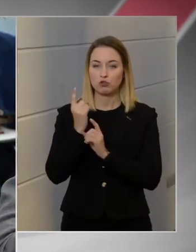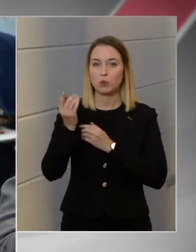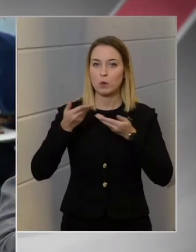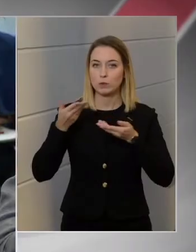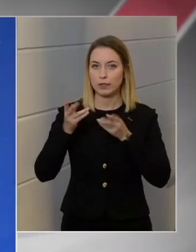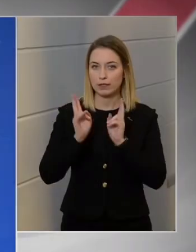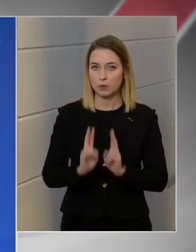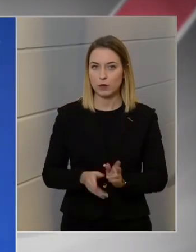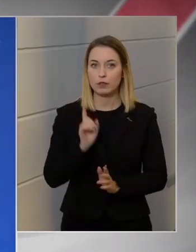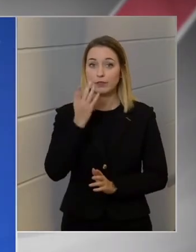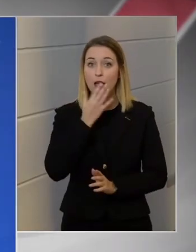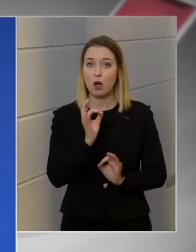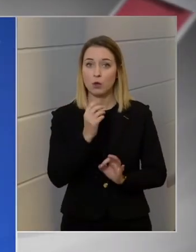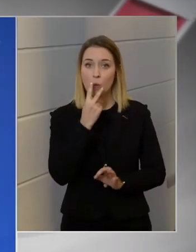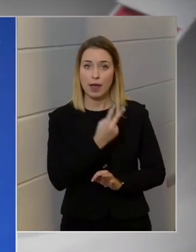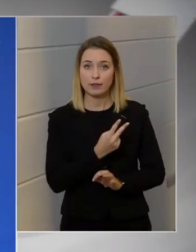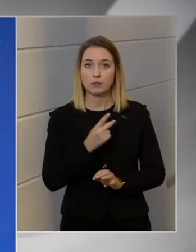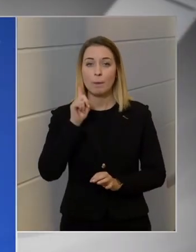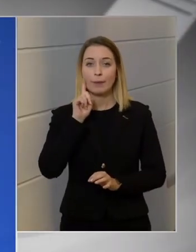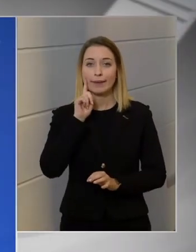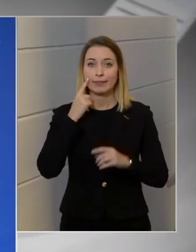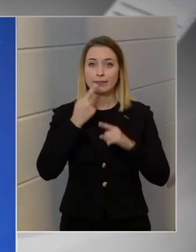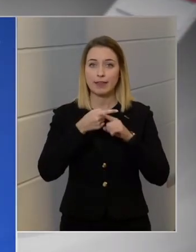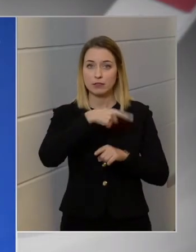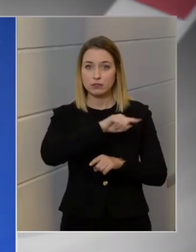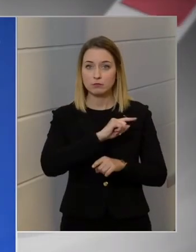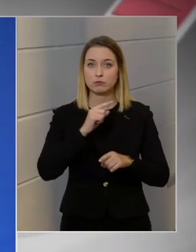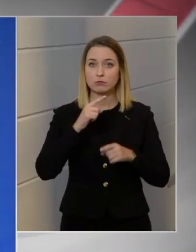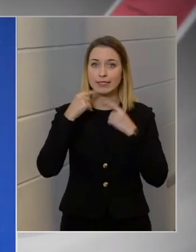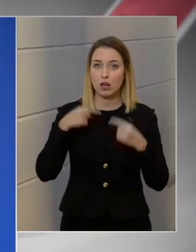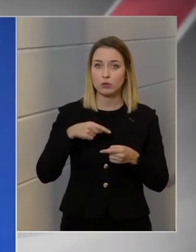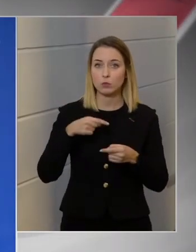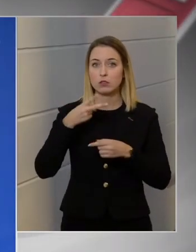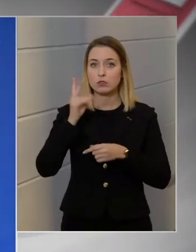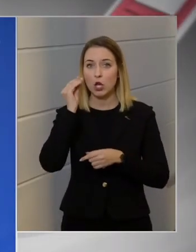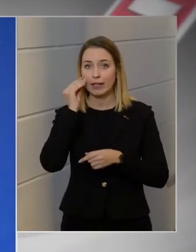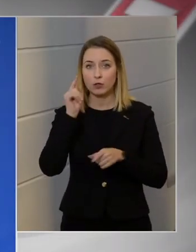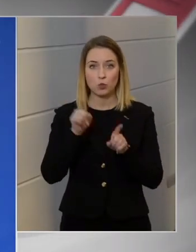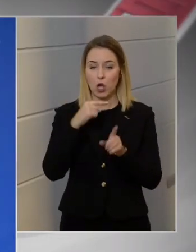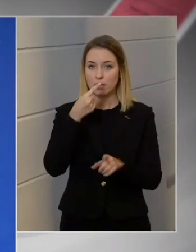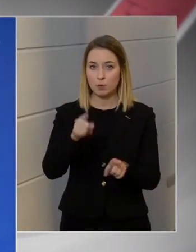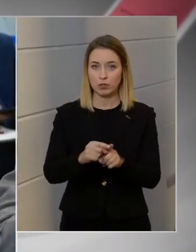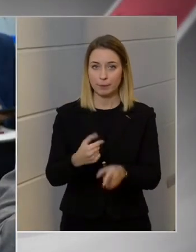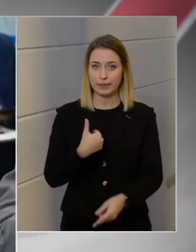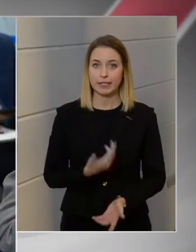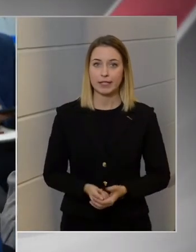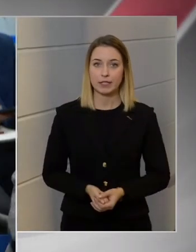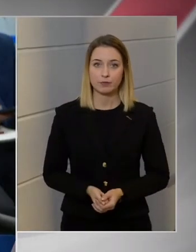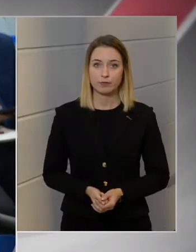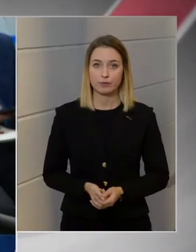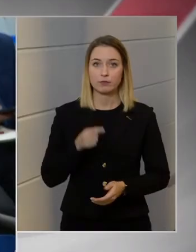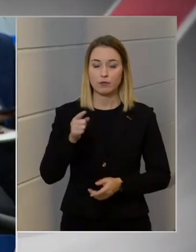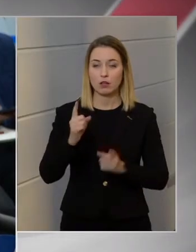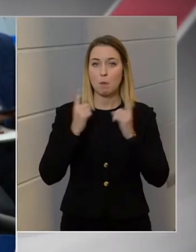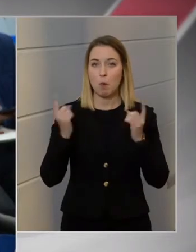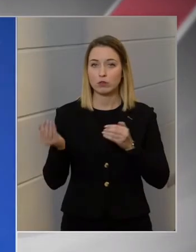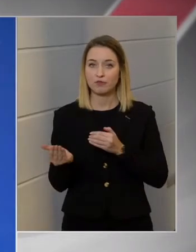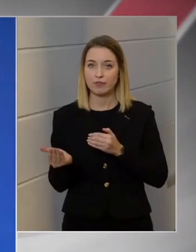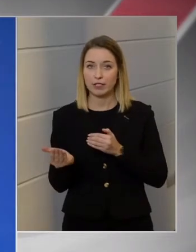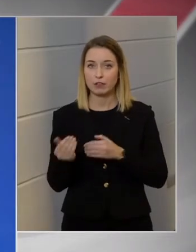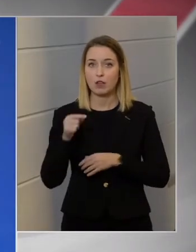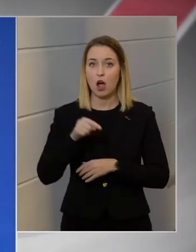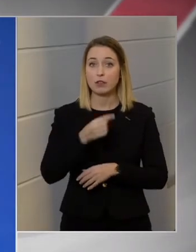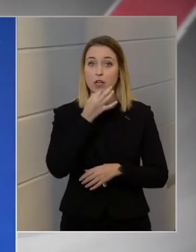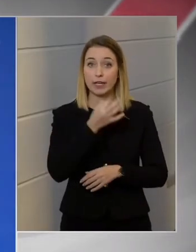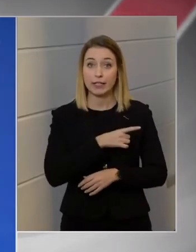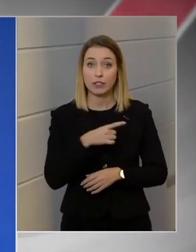De ha jól láttam, az Index-ten önök nyilatkoztattak egy szakértőt, aki ugyanazt mondta, amit én. Azzal a mondattal a végén, hogy